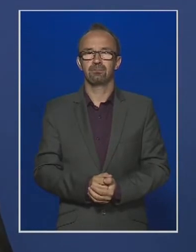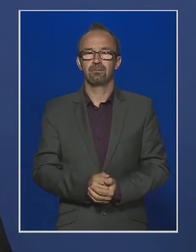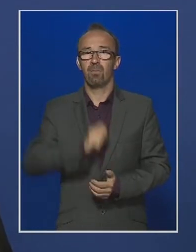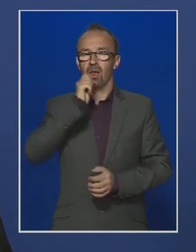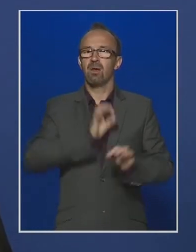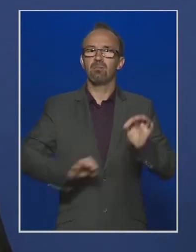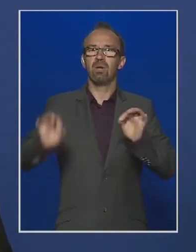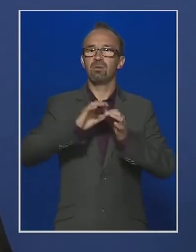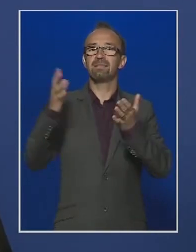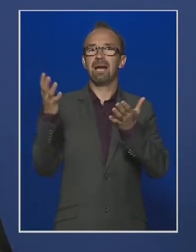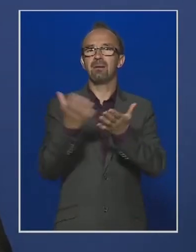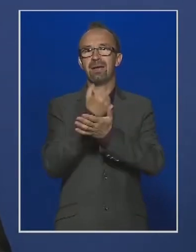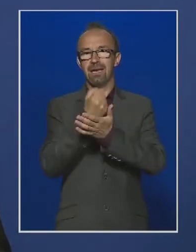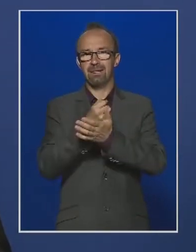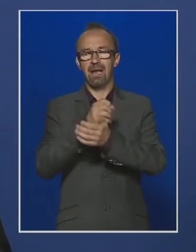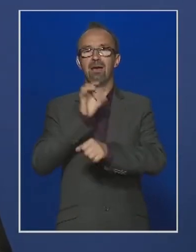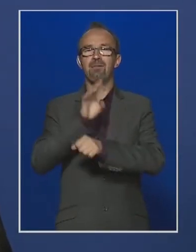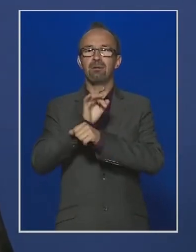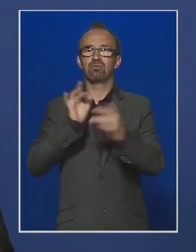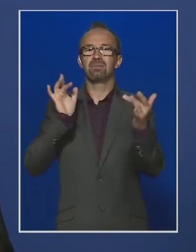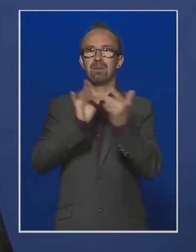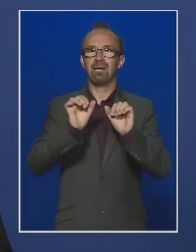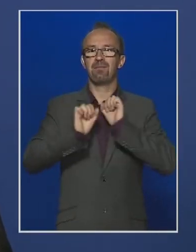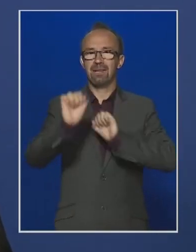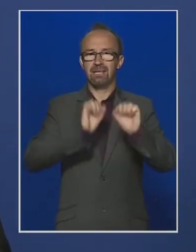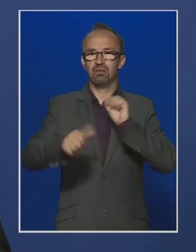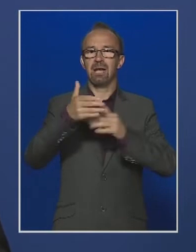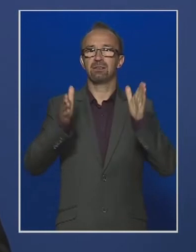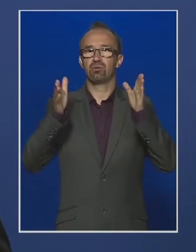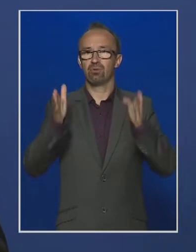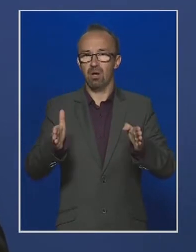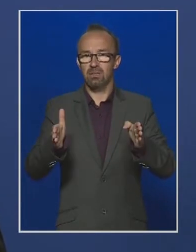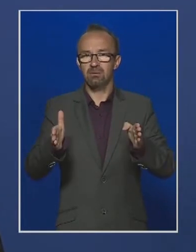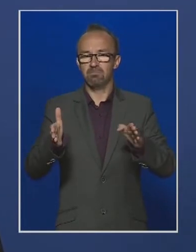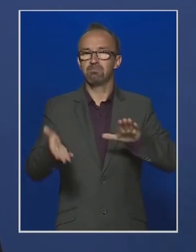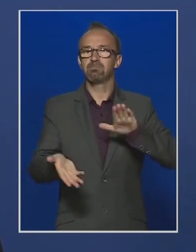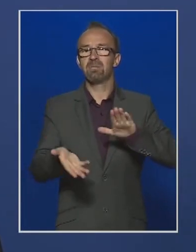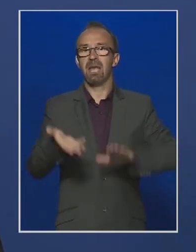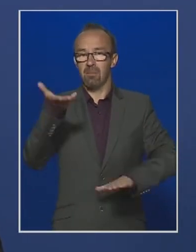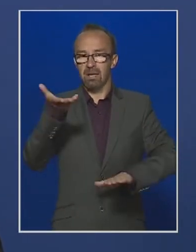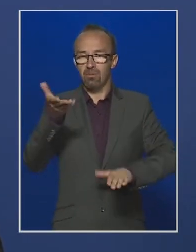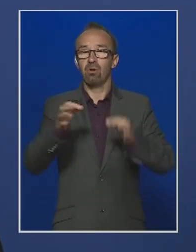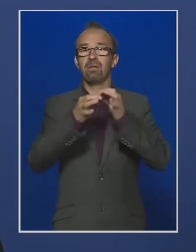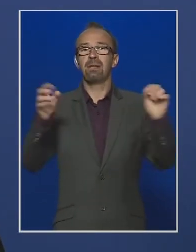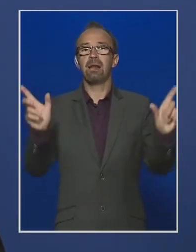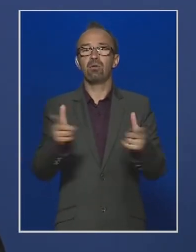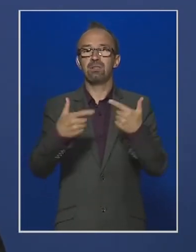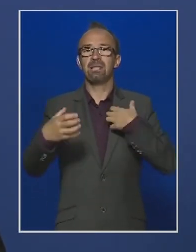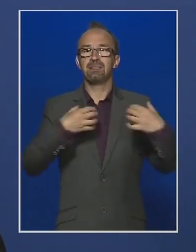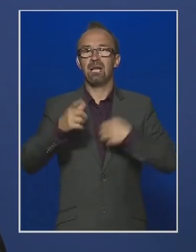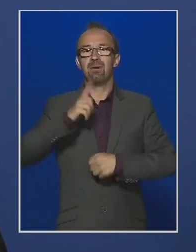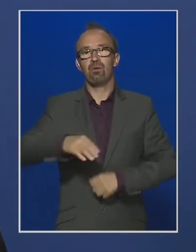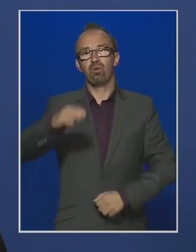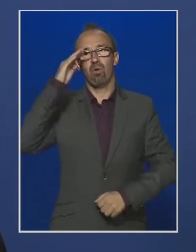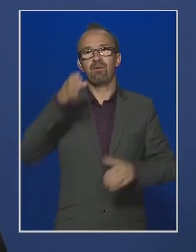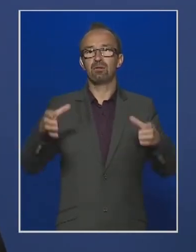hogy Magyarország megnyerte a vírusra szembeni védekezés első szakaszát, kiemelkedő és nélkülözhetetlen szerepe volt